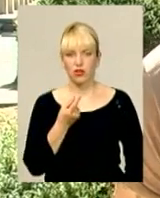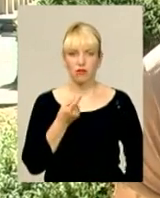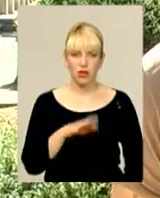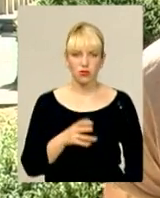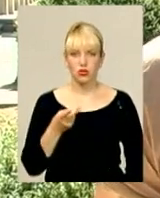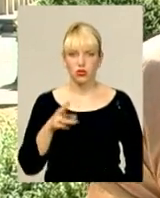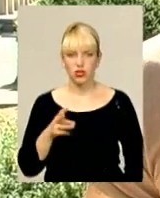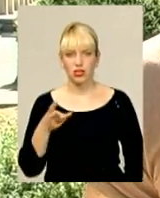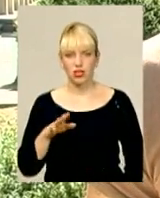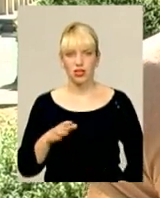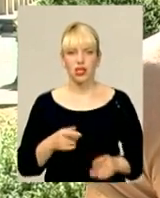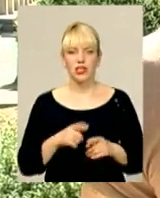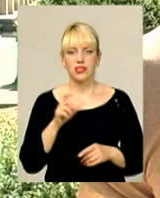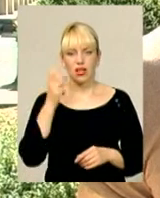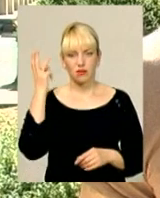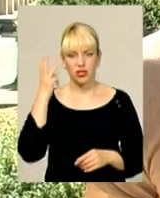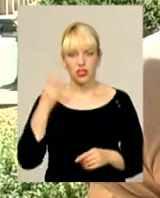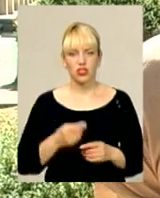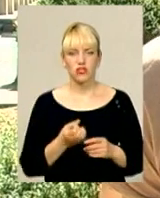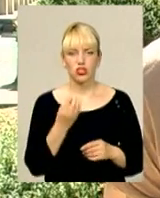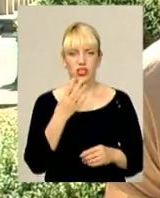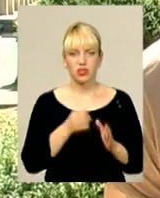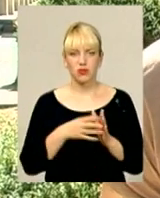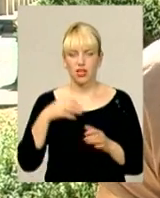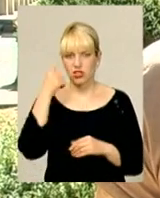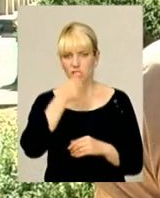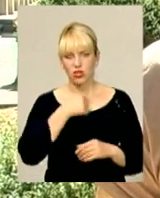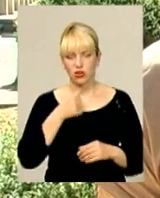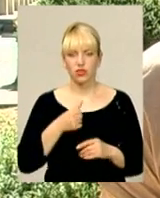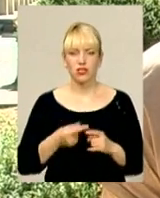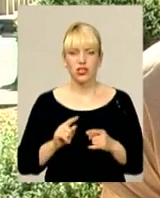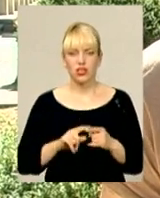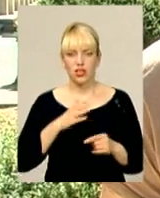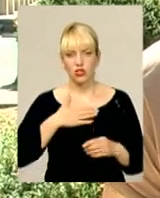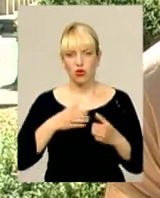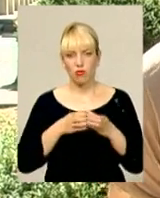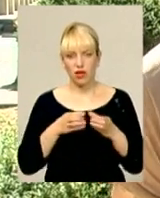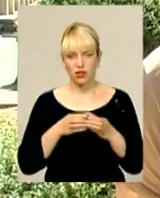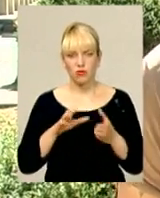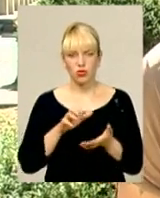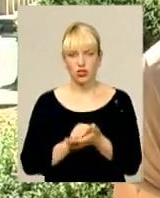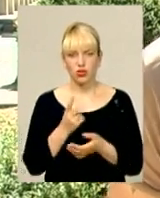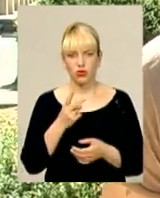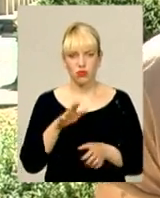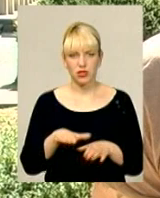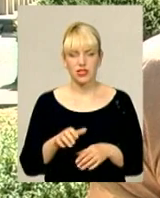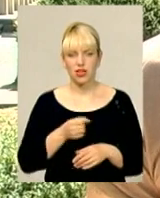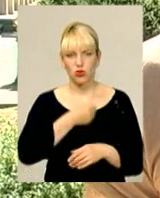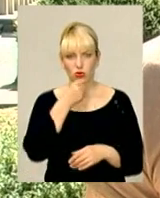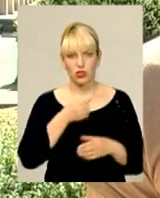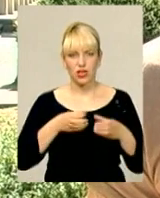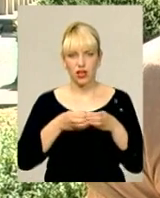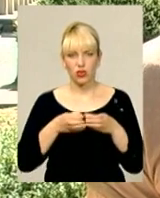третє місце за хмельничанами. В 14-15, 16-17 наші команди посіли друге місце і в дорослій